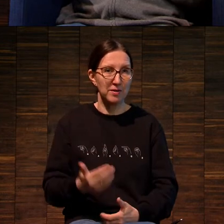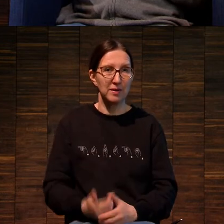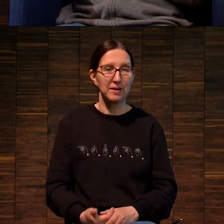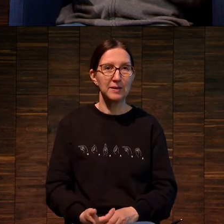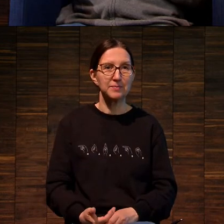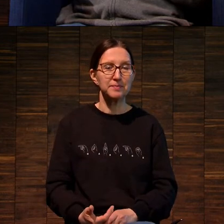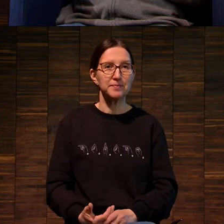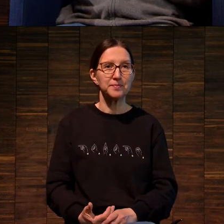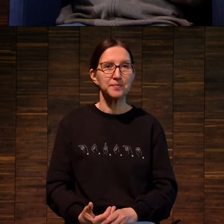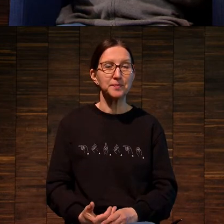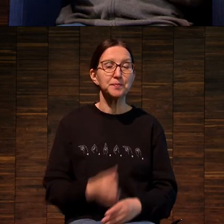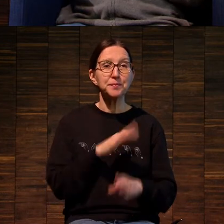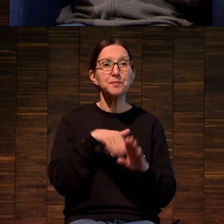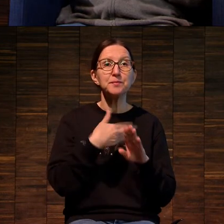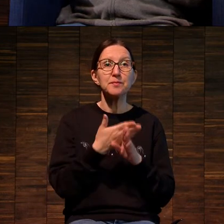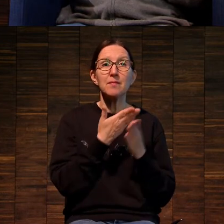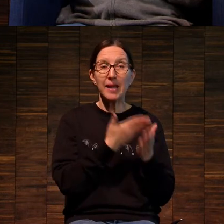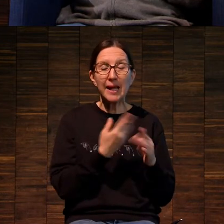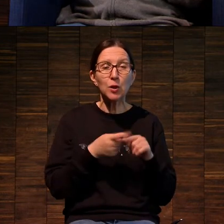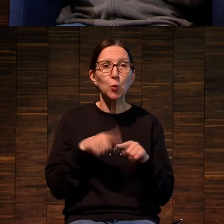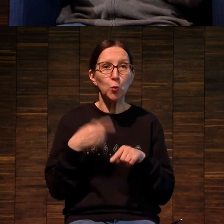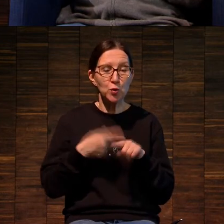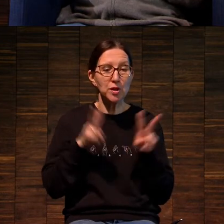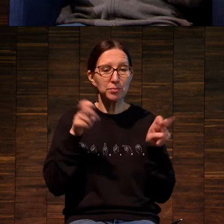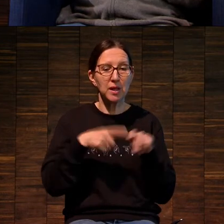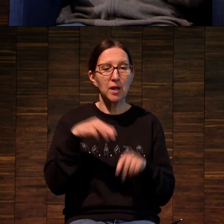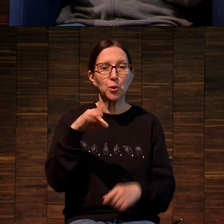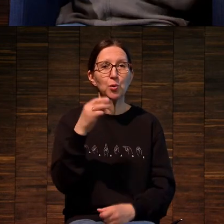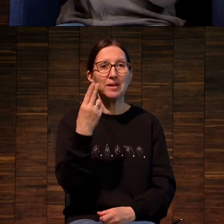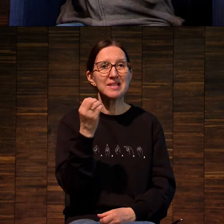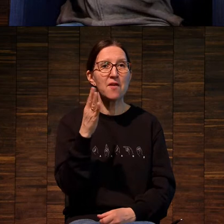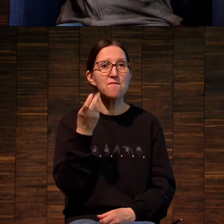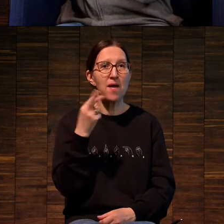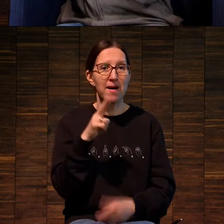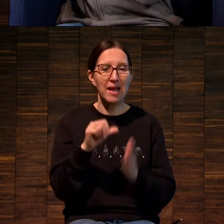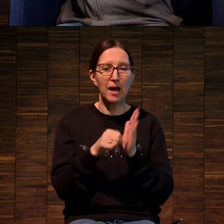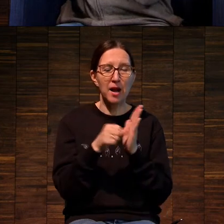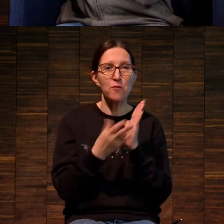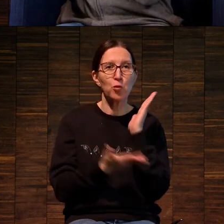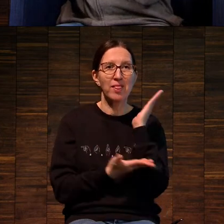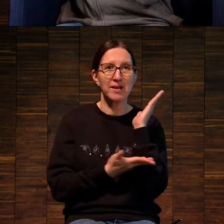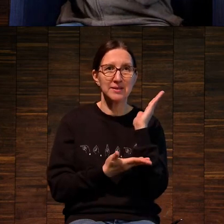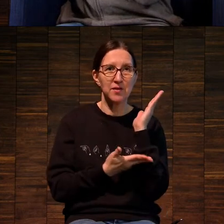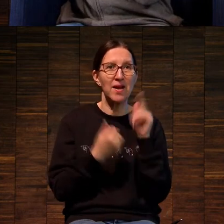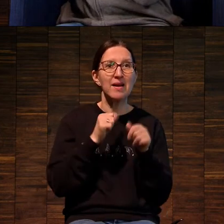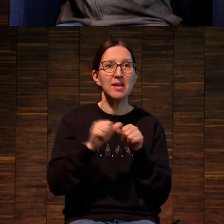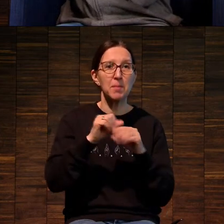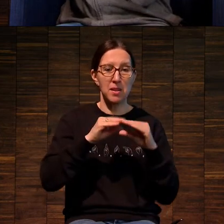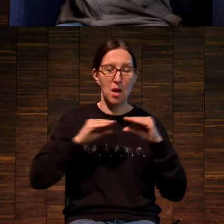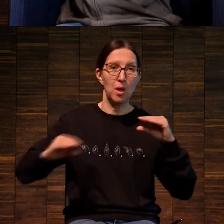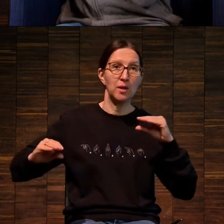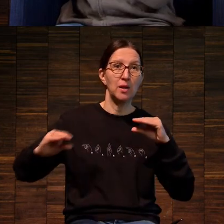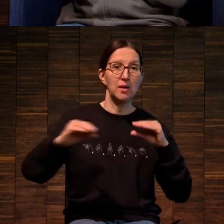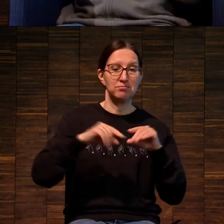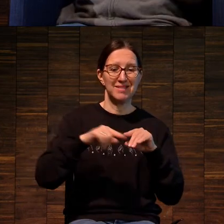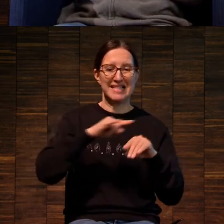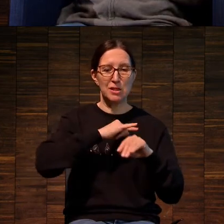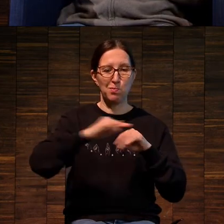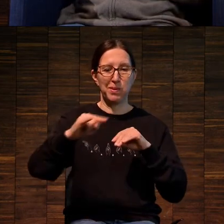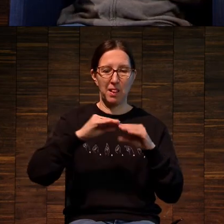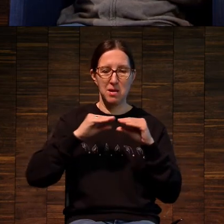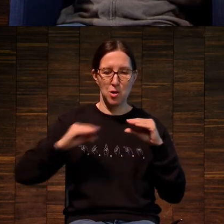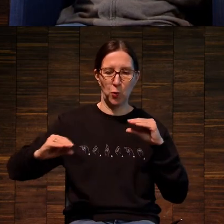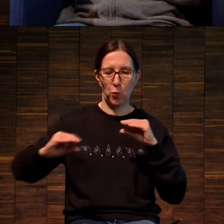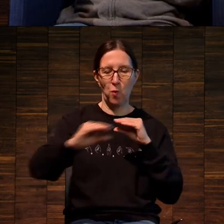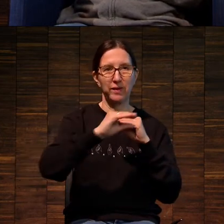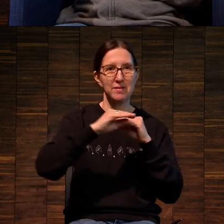А это как раз торцевая гравюра на дереве. К сожалению, не очень, наверное, хорошо видно. Тут